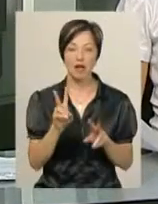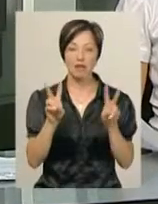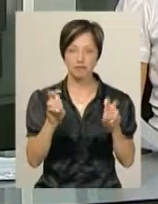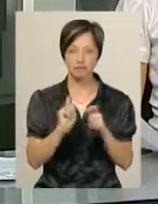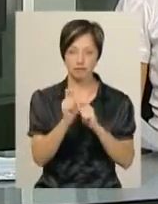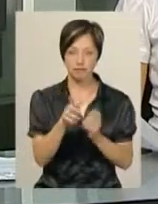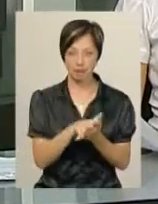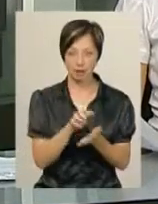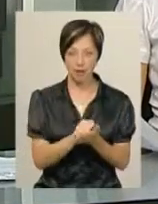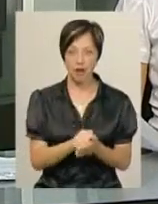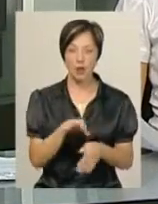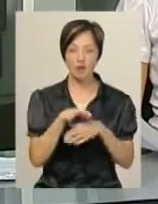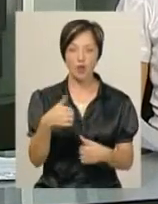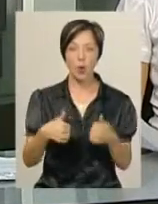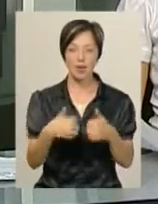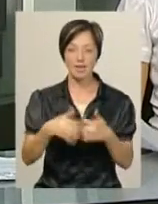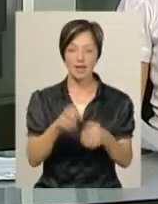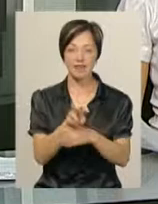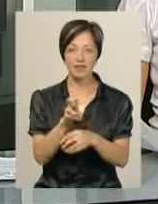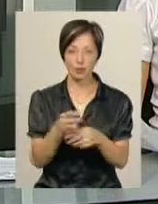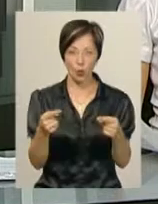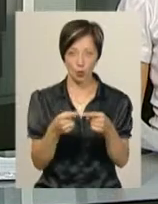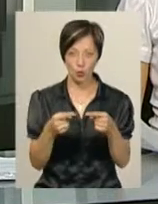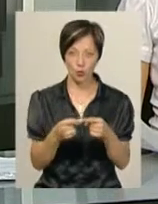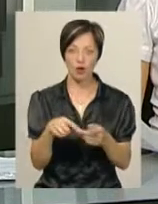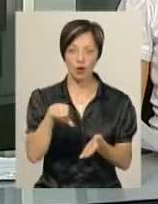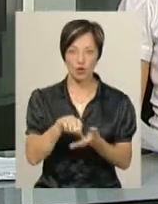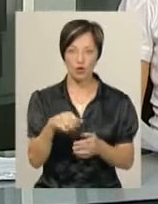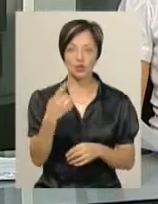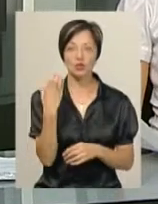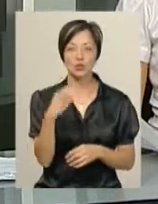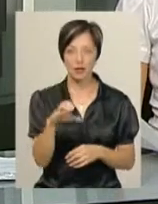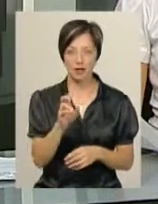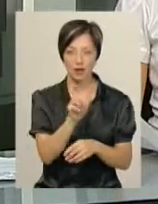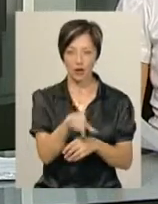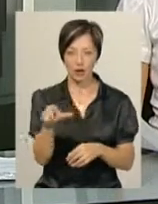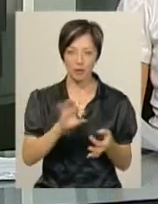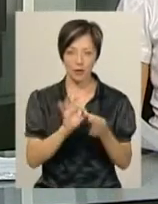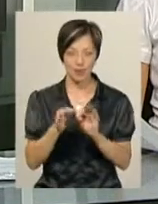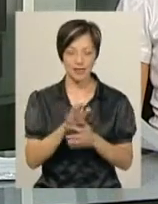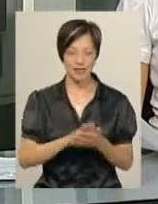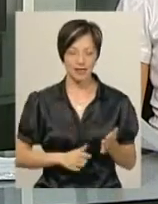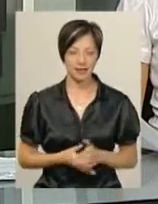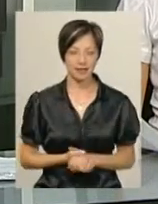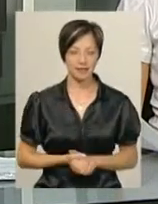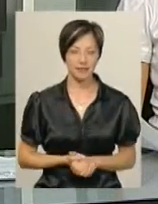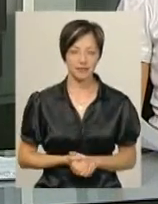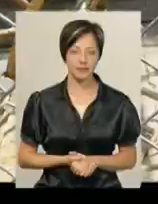Тому вирішили провести конкурс серед відвідувачів зоокутка. Участь у ньому взяли майже сотні візитерів. Подробиці далі в сюжеті.